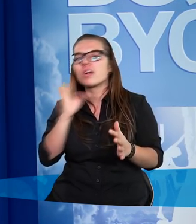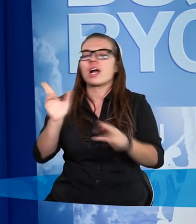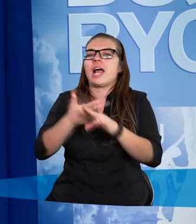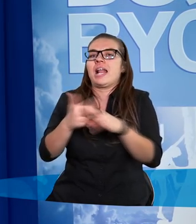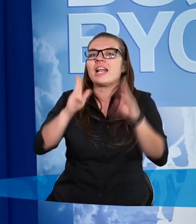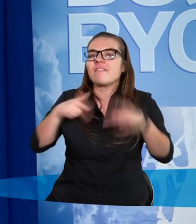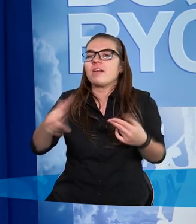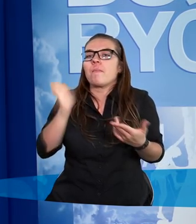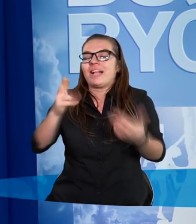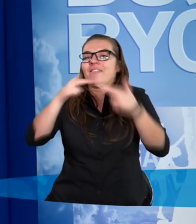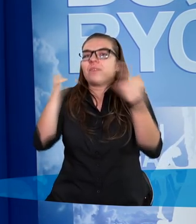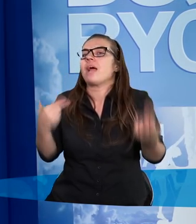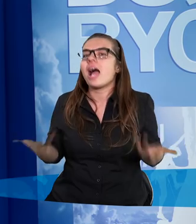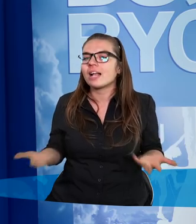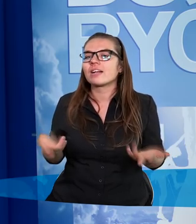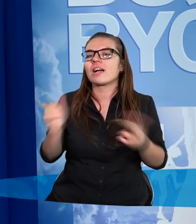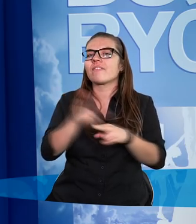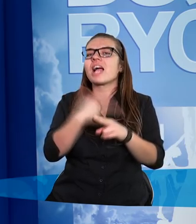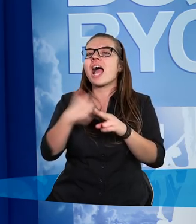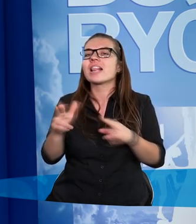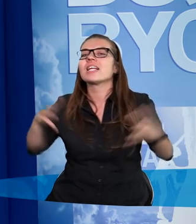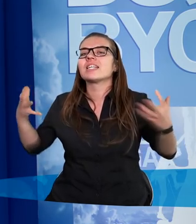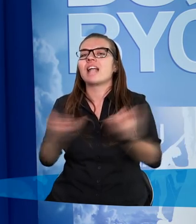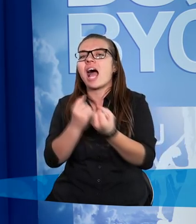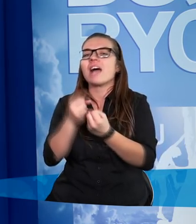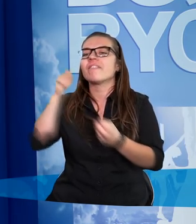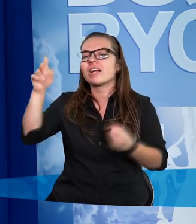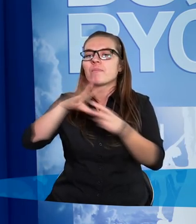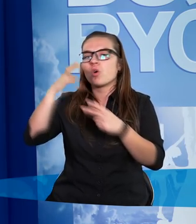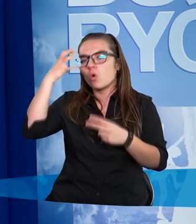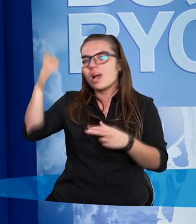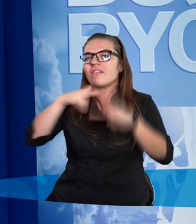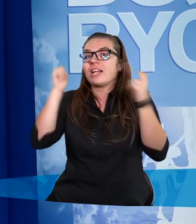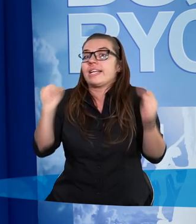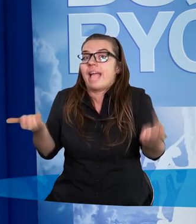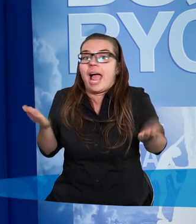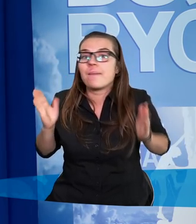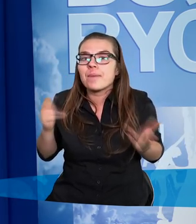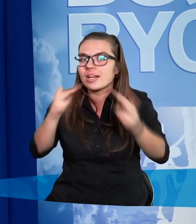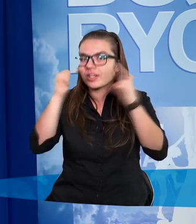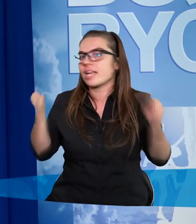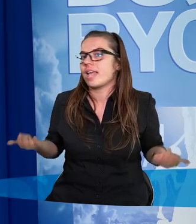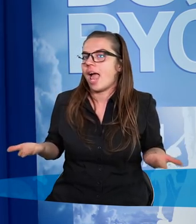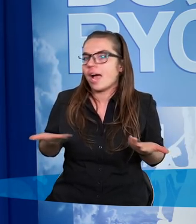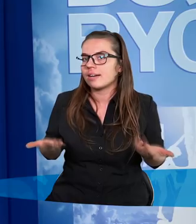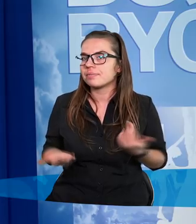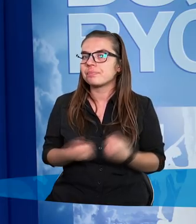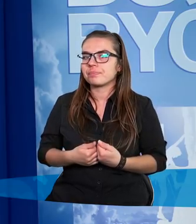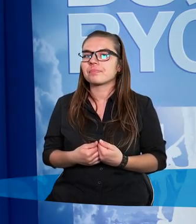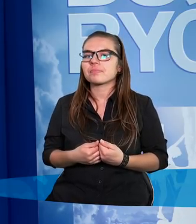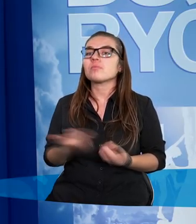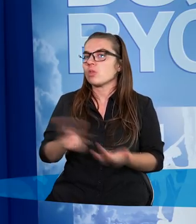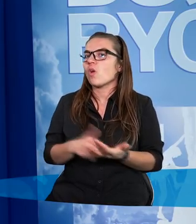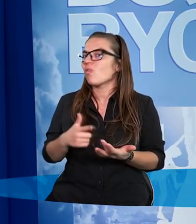kiedy wreszcie będziemy w niebie? Kiedy wreszcie znajdziemy się tam, w tym Królestwie Niebieskim? Jak będzie w niebie? Tylko, że